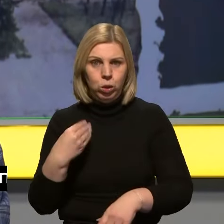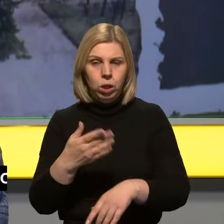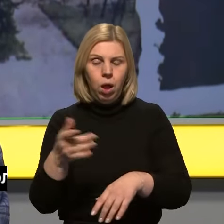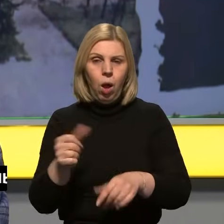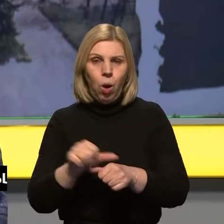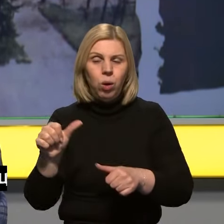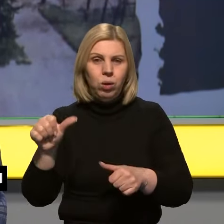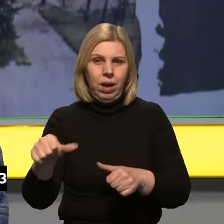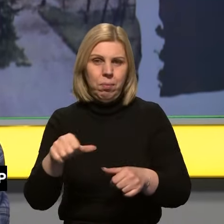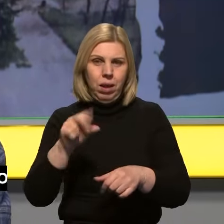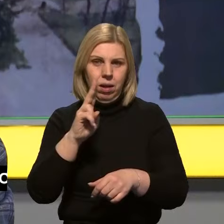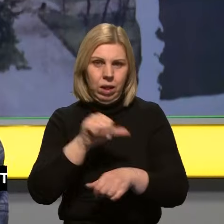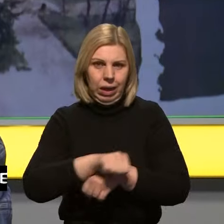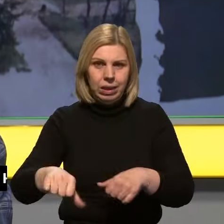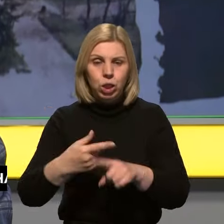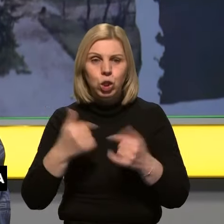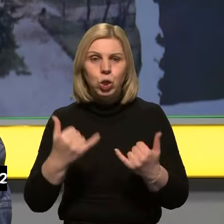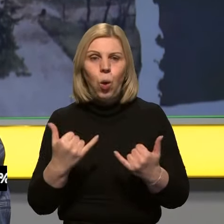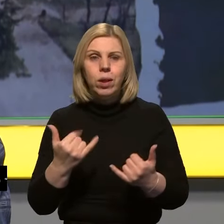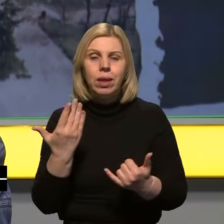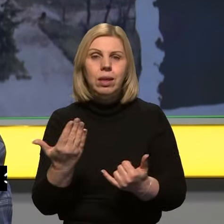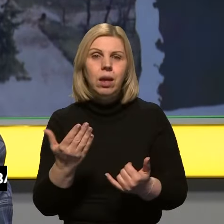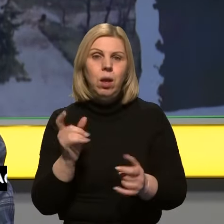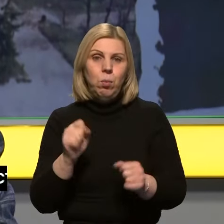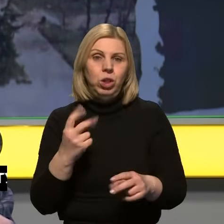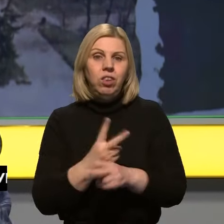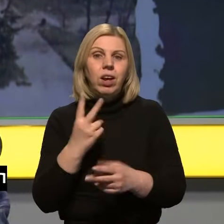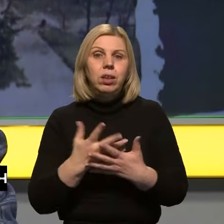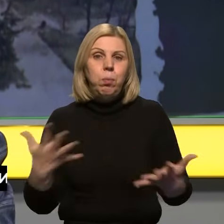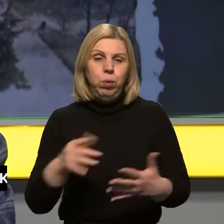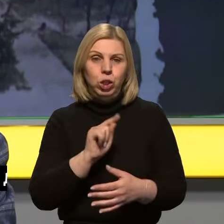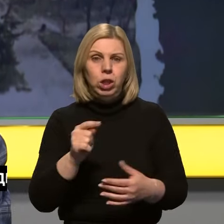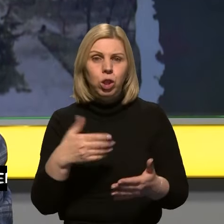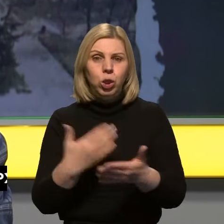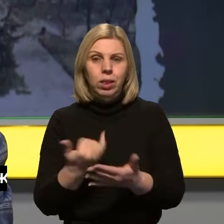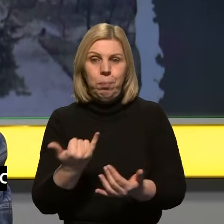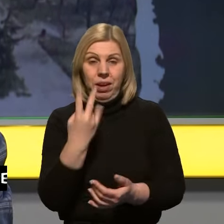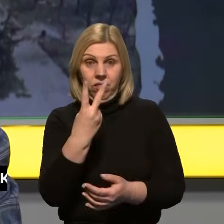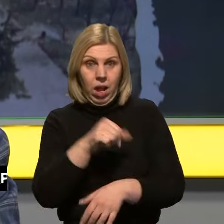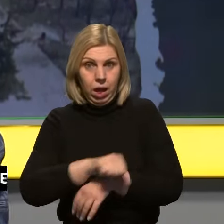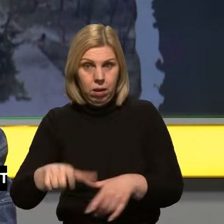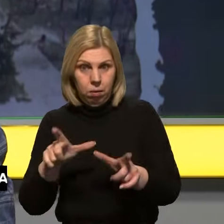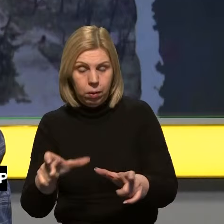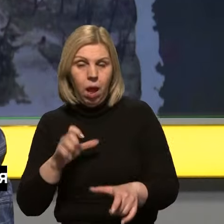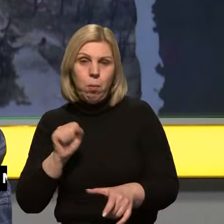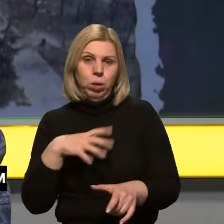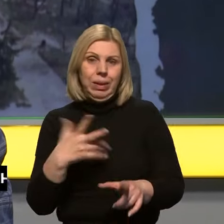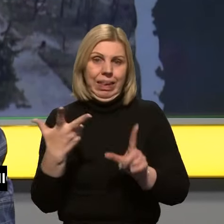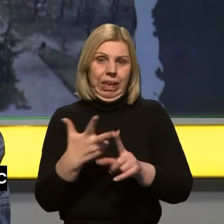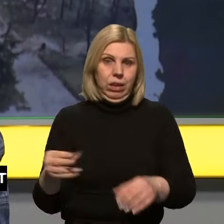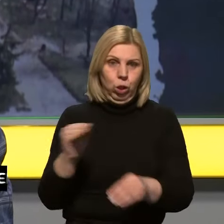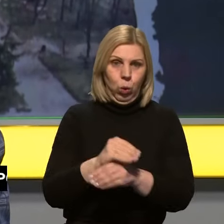окремих КПП. Нагадаю, що сьогодні їх може стати вдвічі більше, бо досі блокували тільки два КПП. А сьогодні анонсовано, що